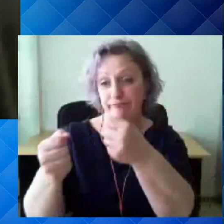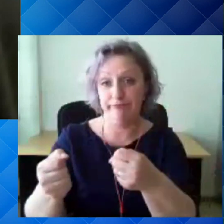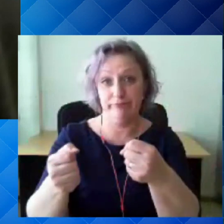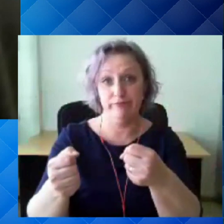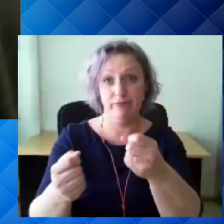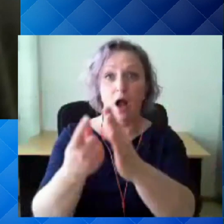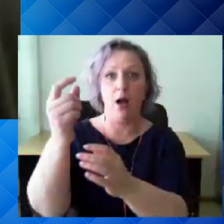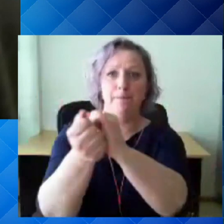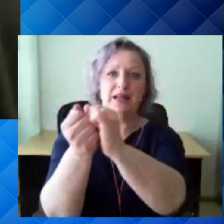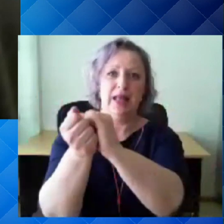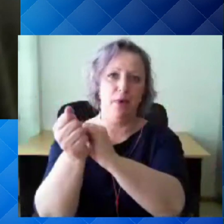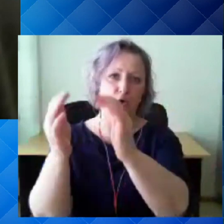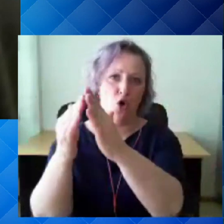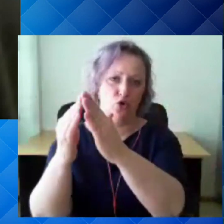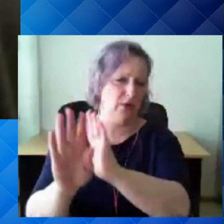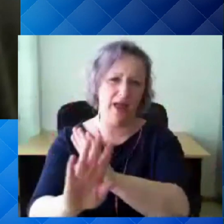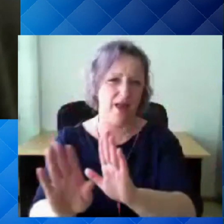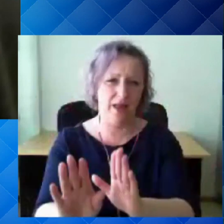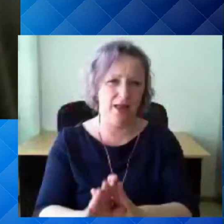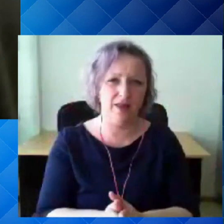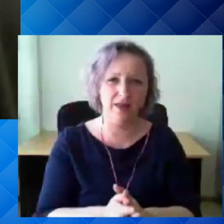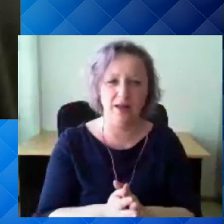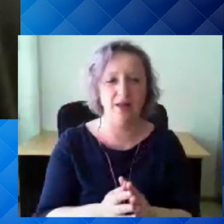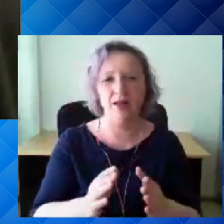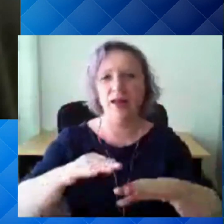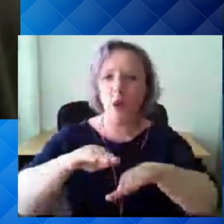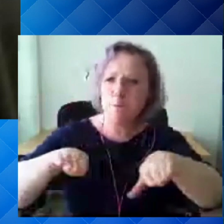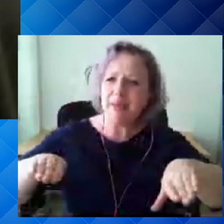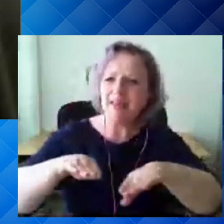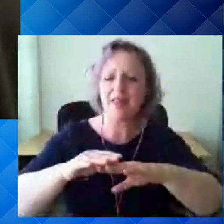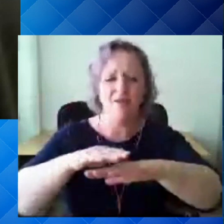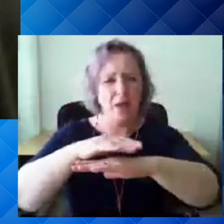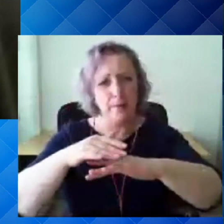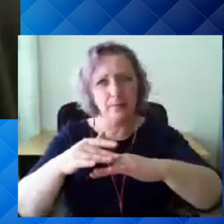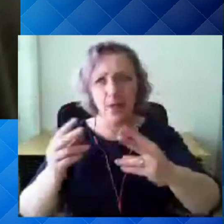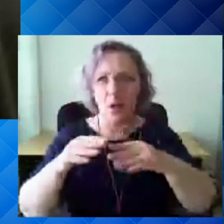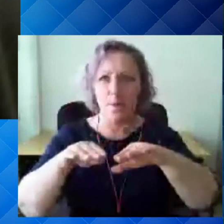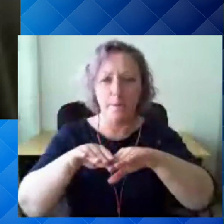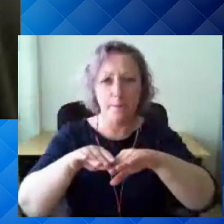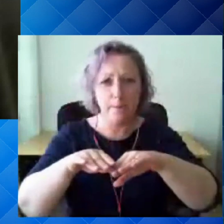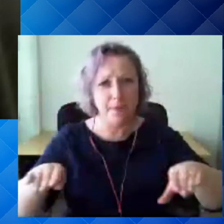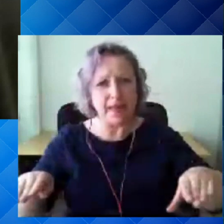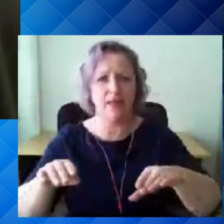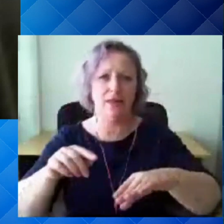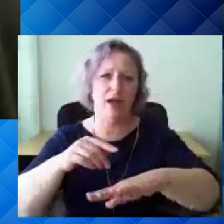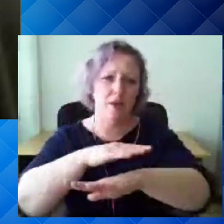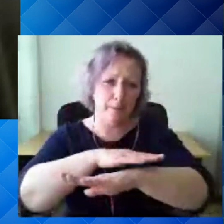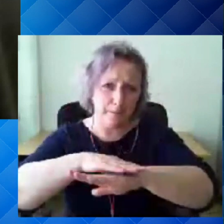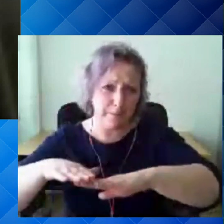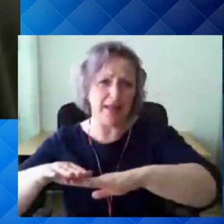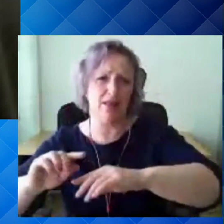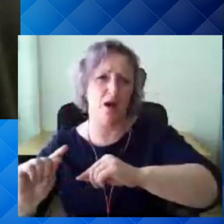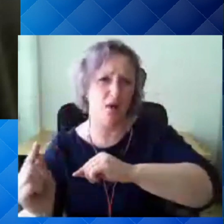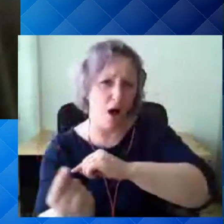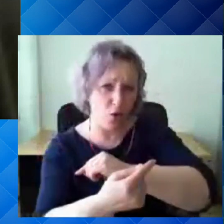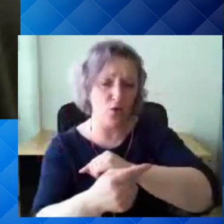sealt nii-öelda pinna kaudu väga väike või sest mõttes, et osa sellest nakkusest tõesti